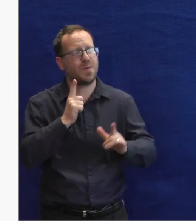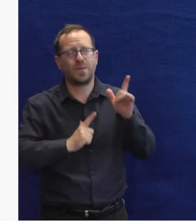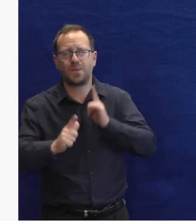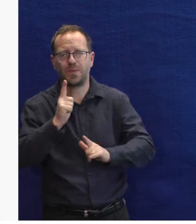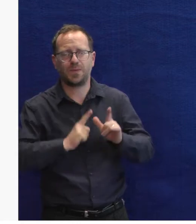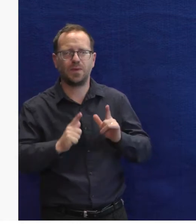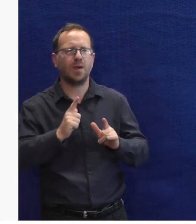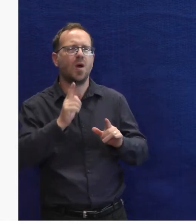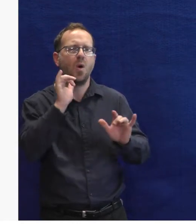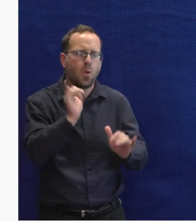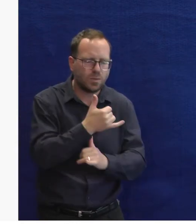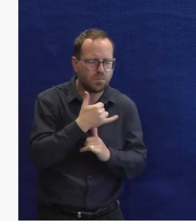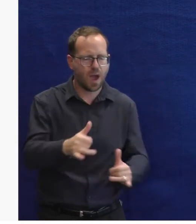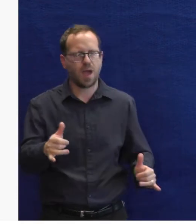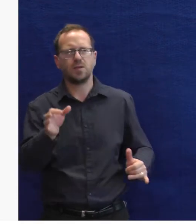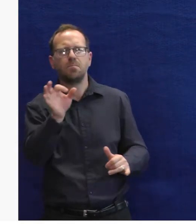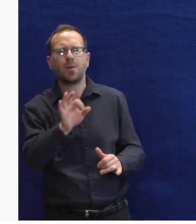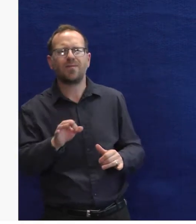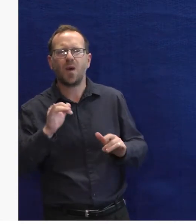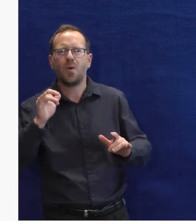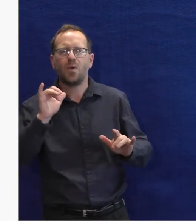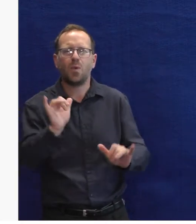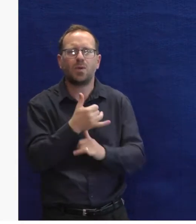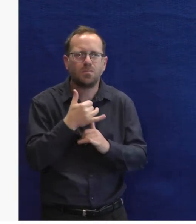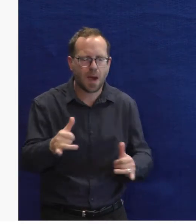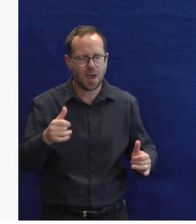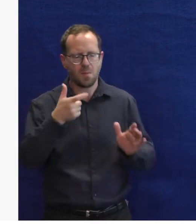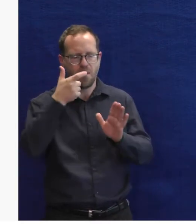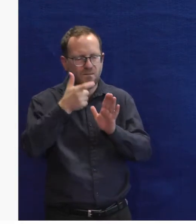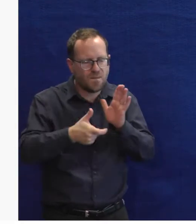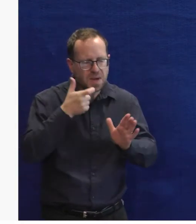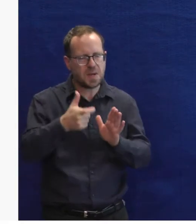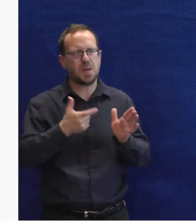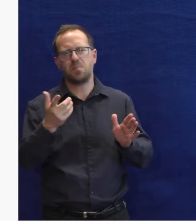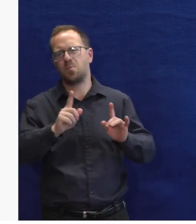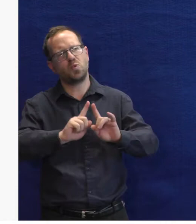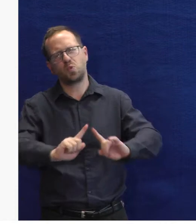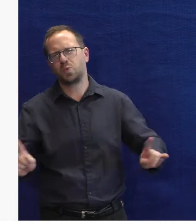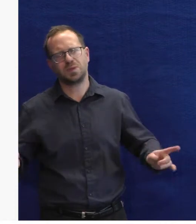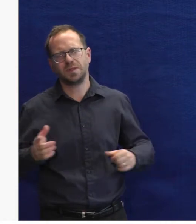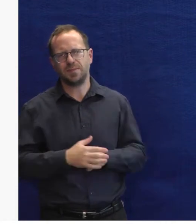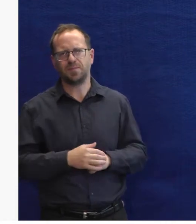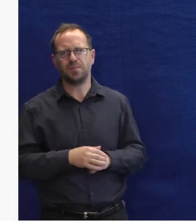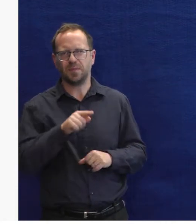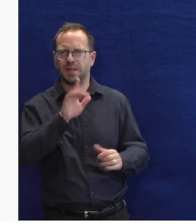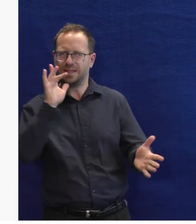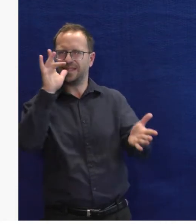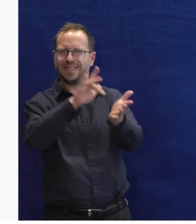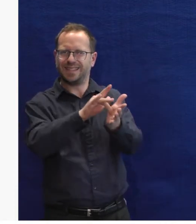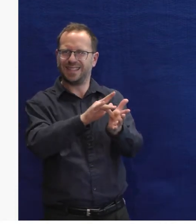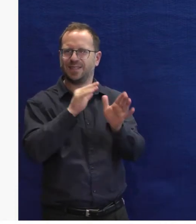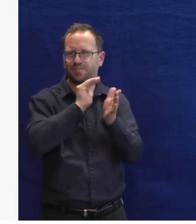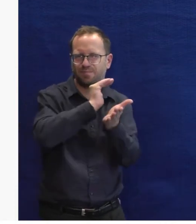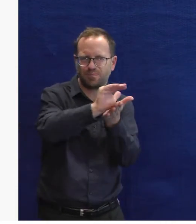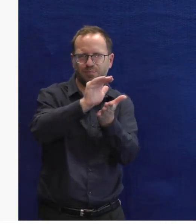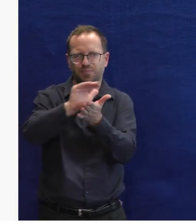Obecně hlasoví asistenti jsou velmi, velmi používáni na přehrávání hudby. Takže tohle jsme si vzali taky jako jednu cestu, kterou se pokusíme prokopat.